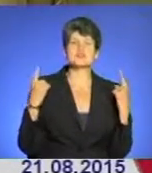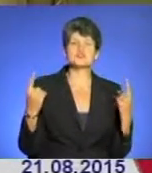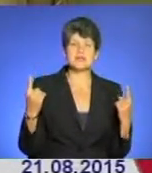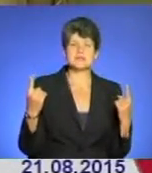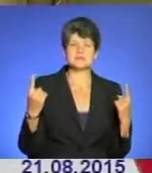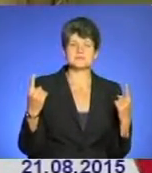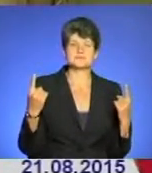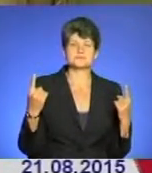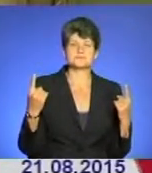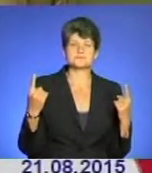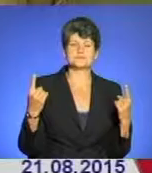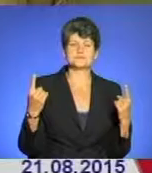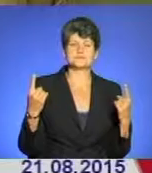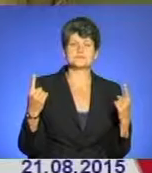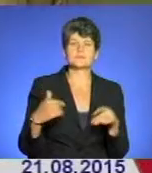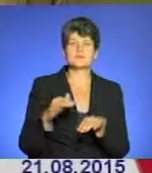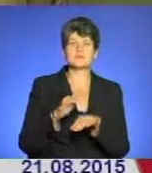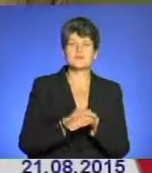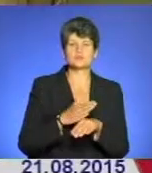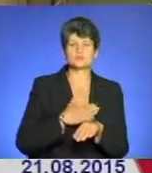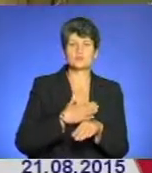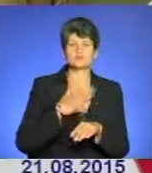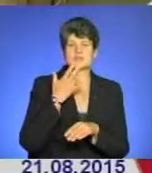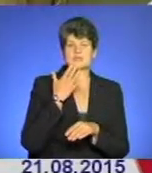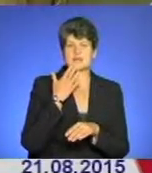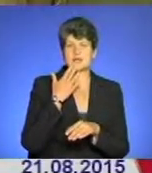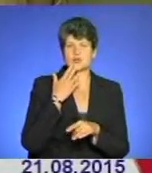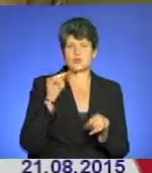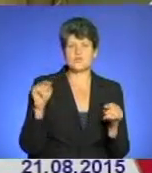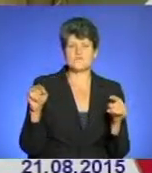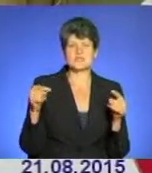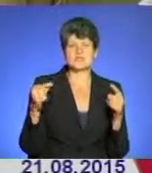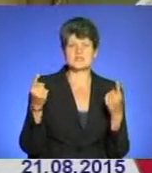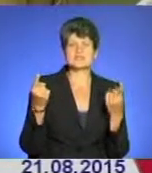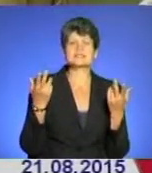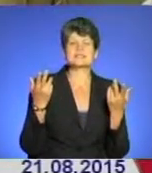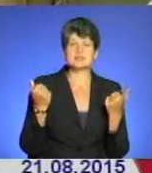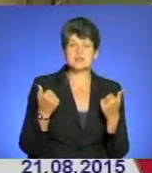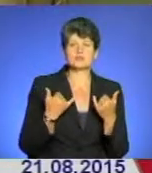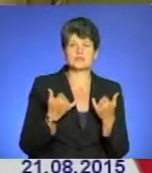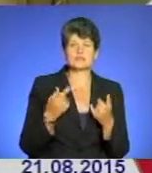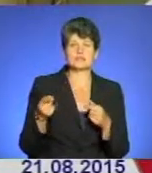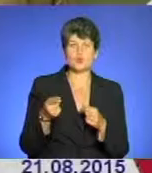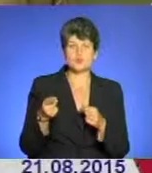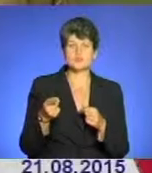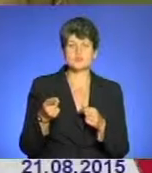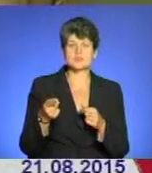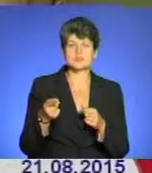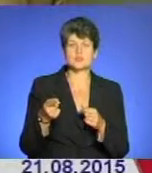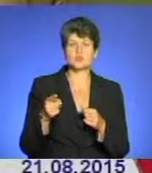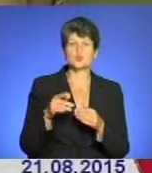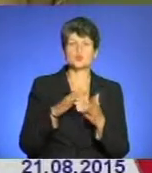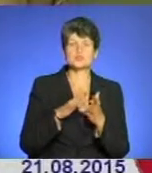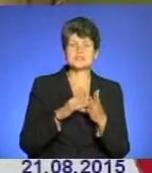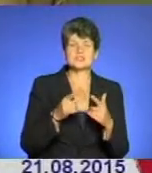фактор нашого національного відродження. Звичайно, для Тернопільщини туристична